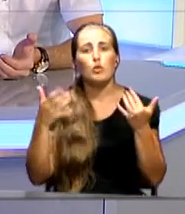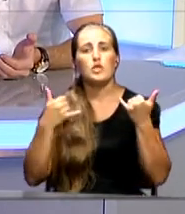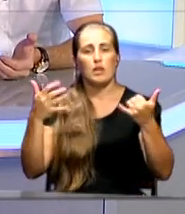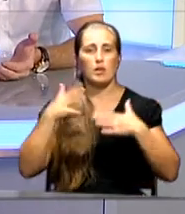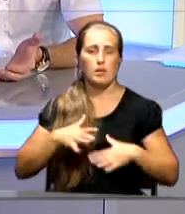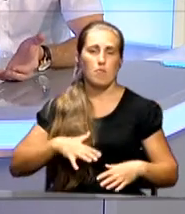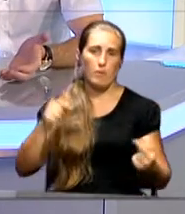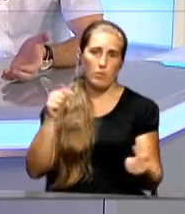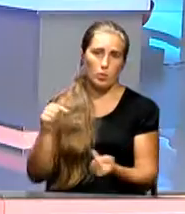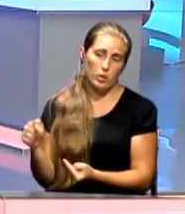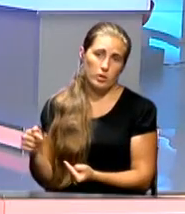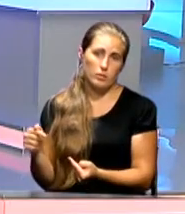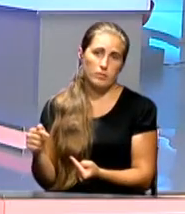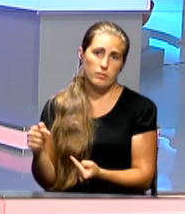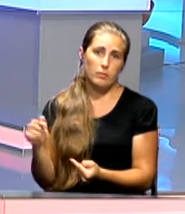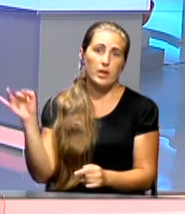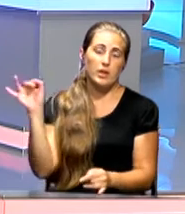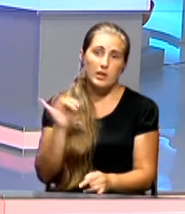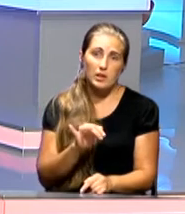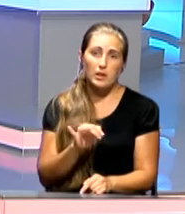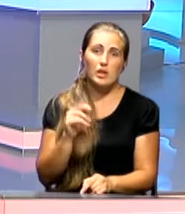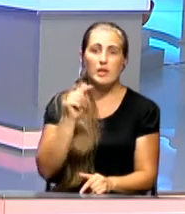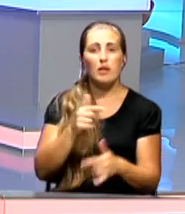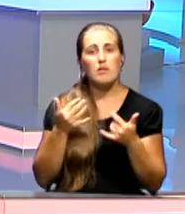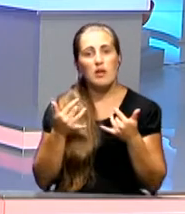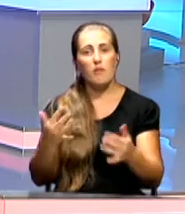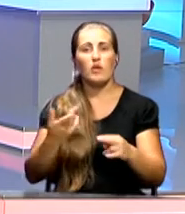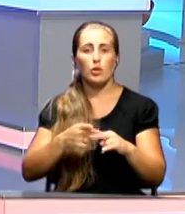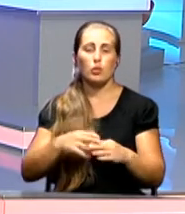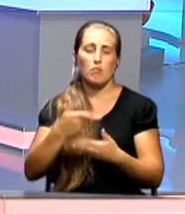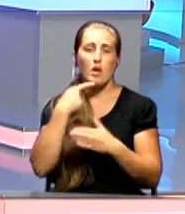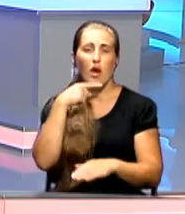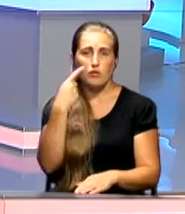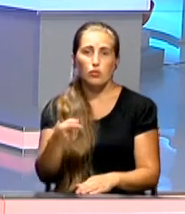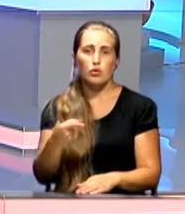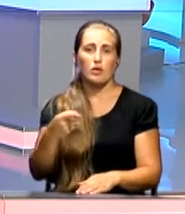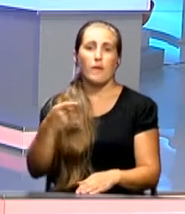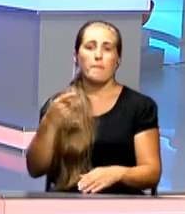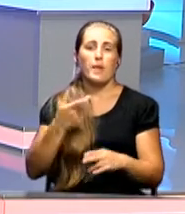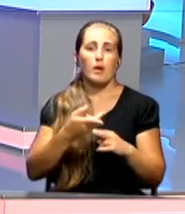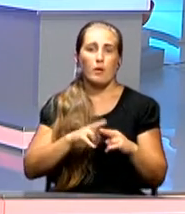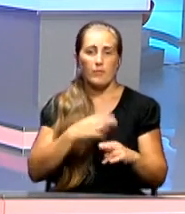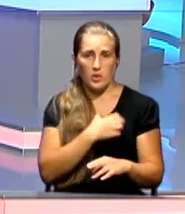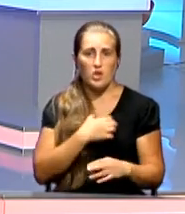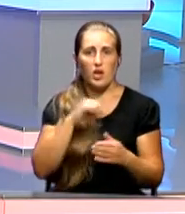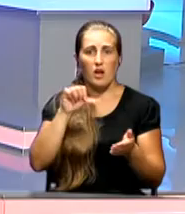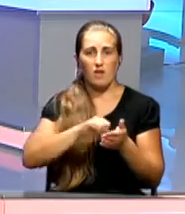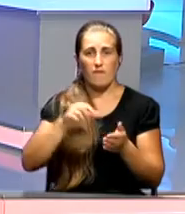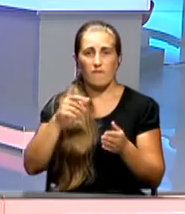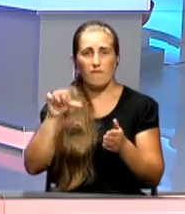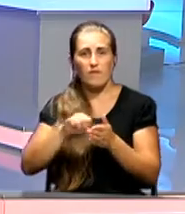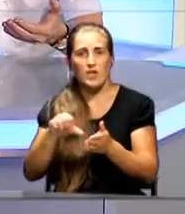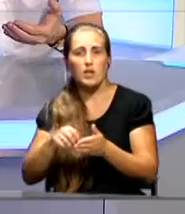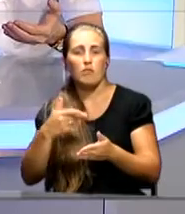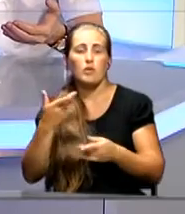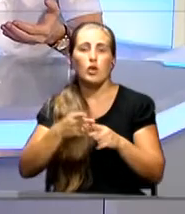подходит. И те требования, которые мы озвучили потенциальным инвесторам, готовы ли они их выполнить. И